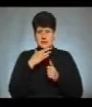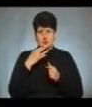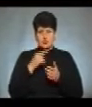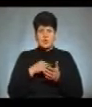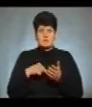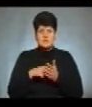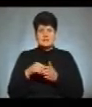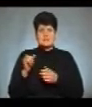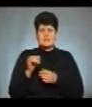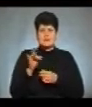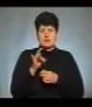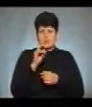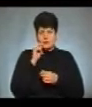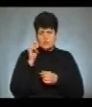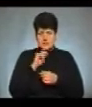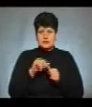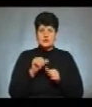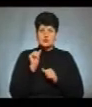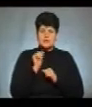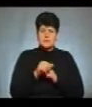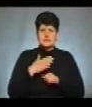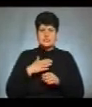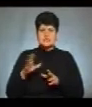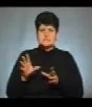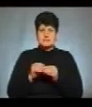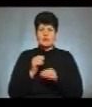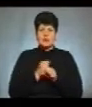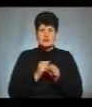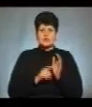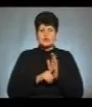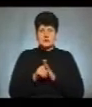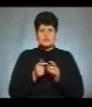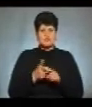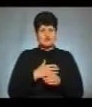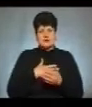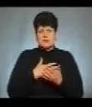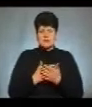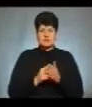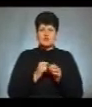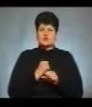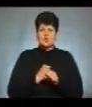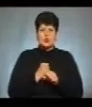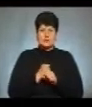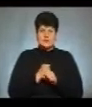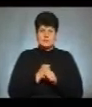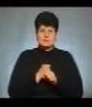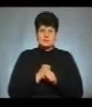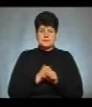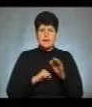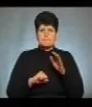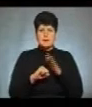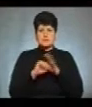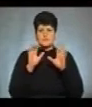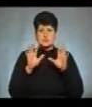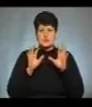і регіонів України. Зокрема, наша співпраця почалася, дуже активна співпраця почалася з розробки базового